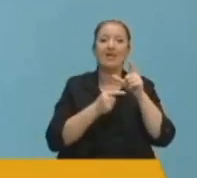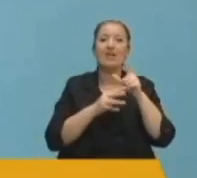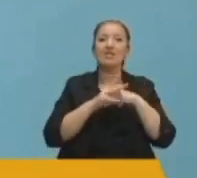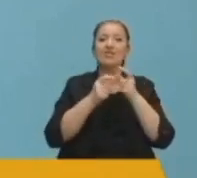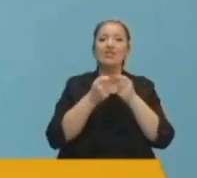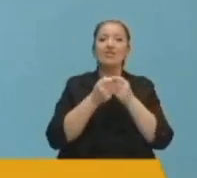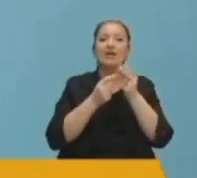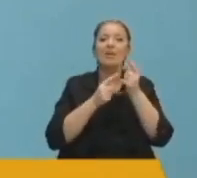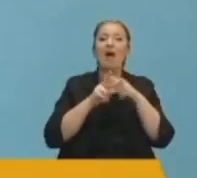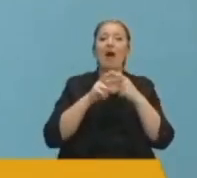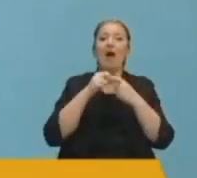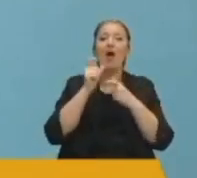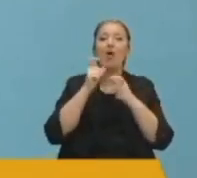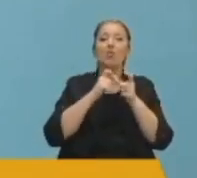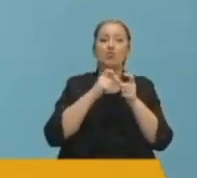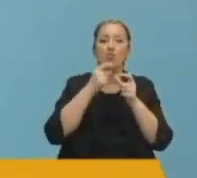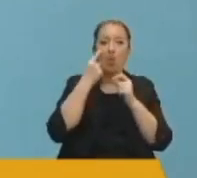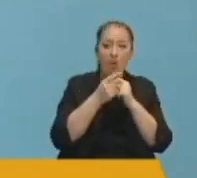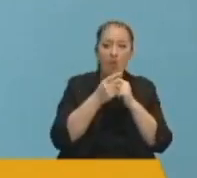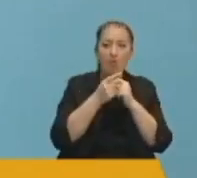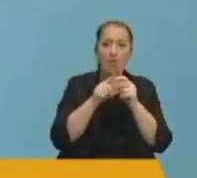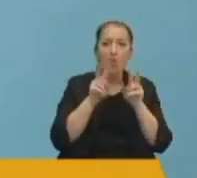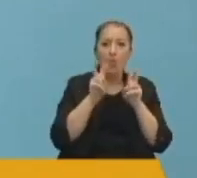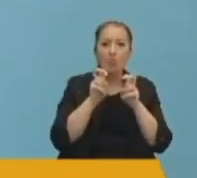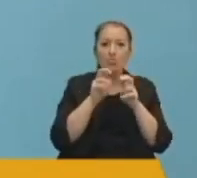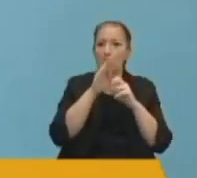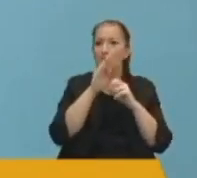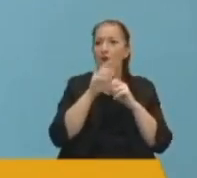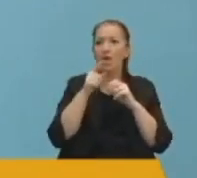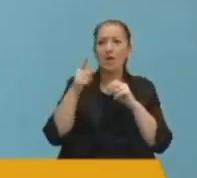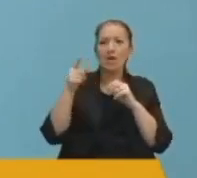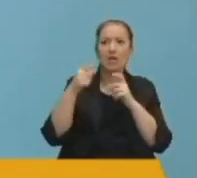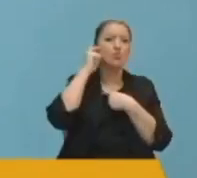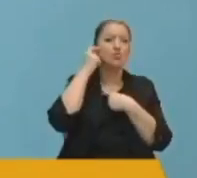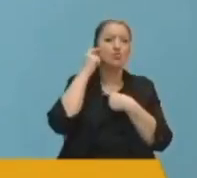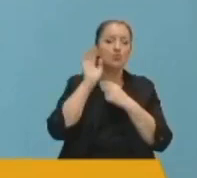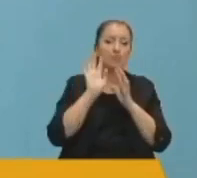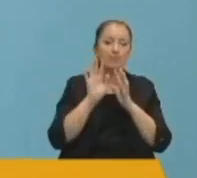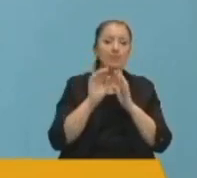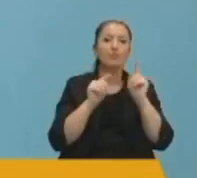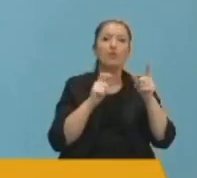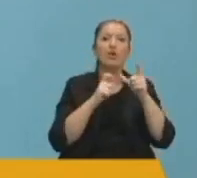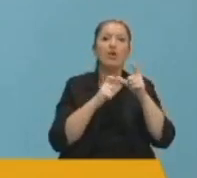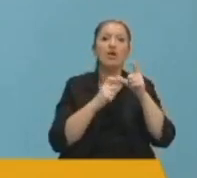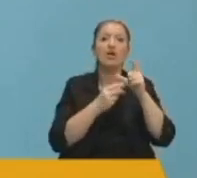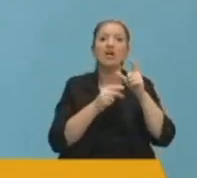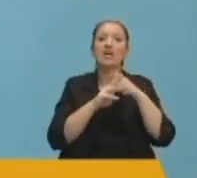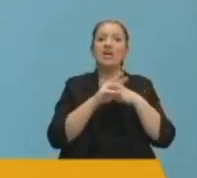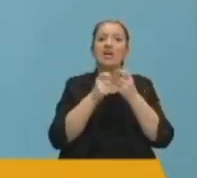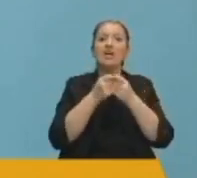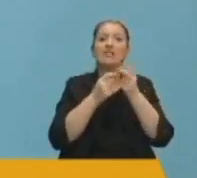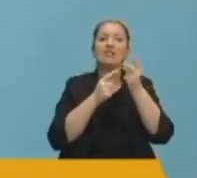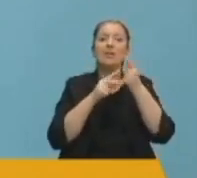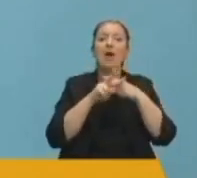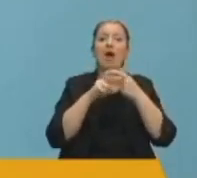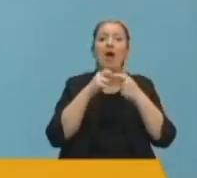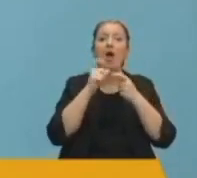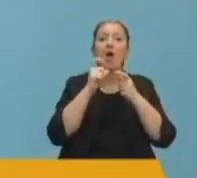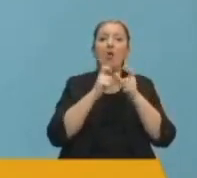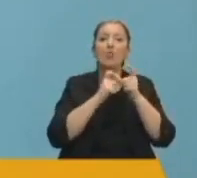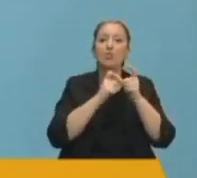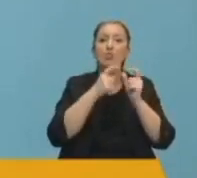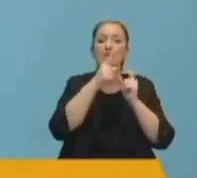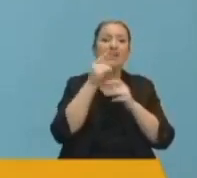meseleye bakışımızda ciddi farklılıklar olduğunu fark ettim ve buradan ifade etmek istiyorum. Şebi Aruz ayinin bir sanat icrası olduğunu söylediniz ve